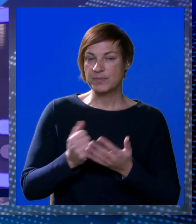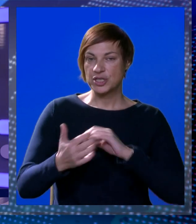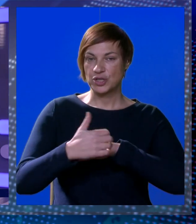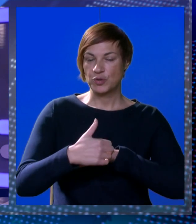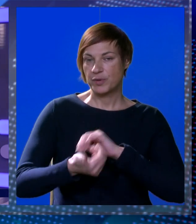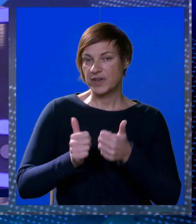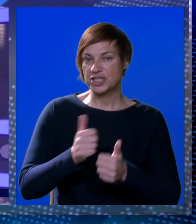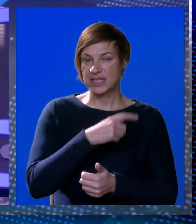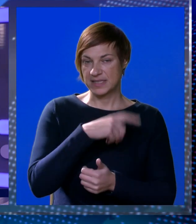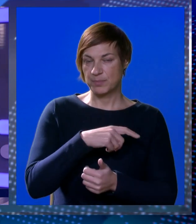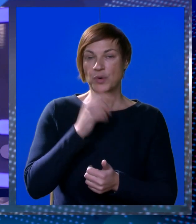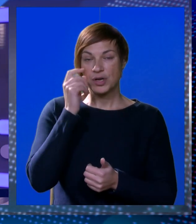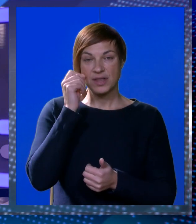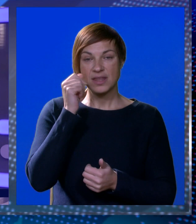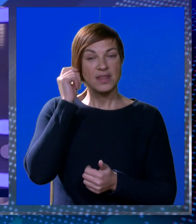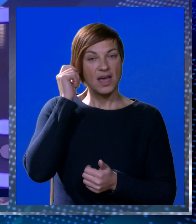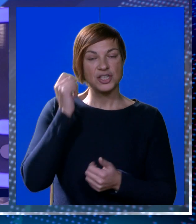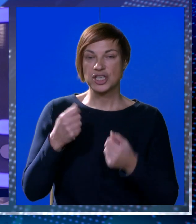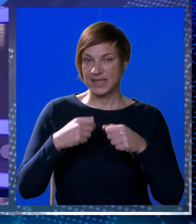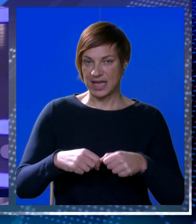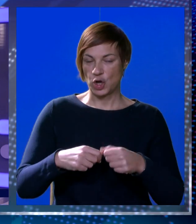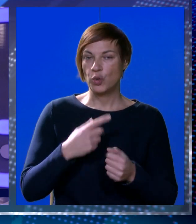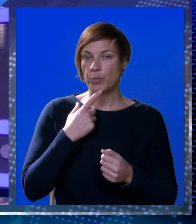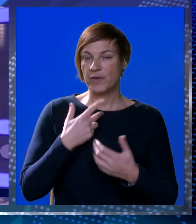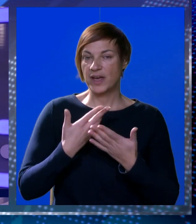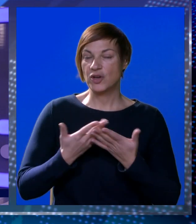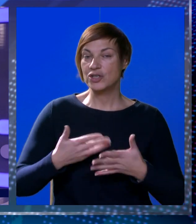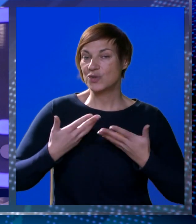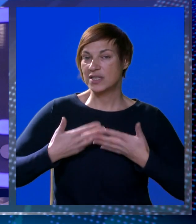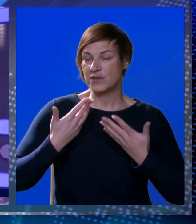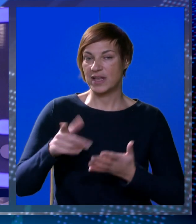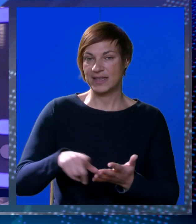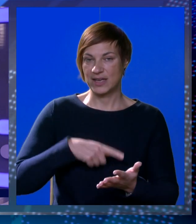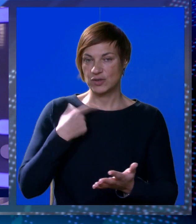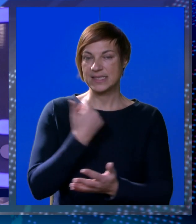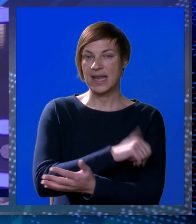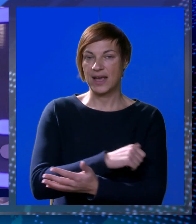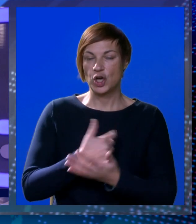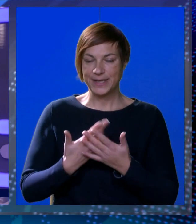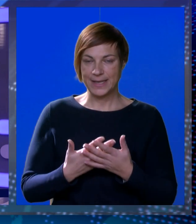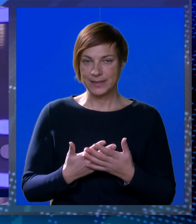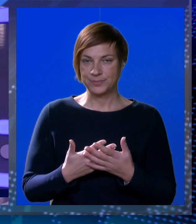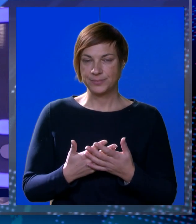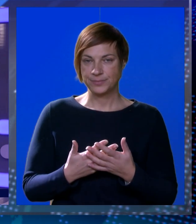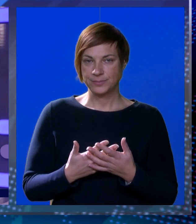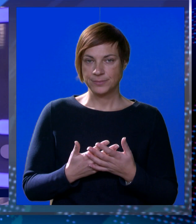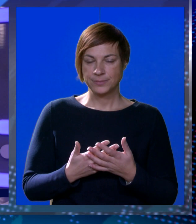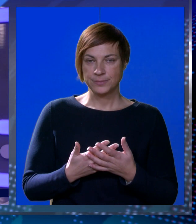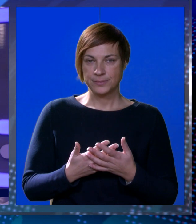uspješnost Dubrovačkih sportašica i sportaša te klubova koji su nas uveseljavali tijekom cijele godine.